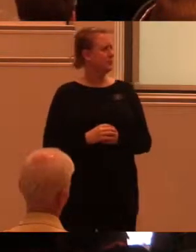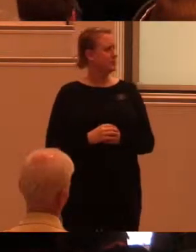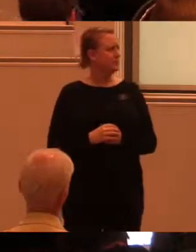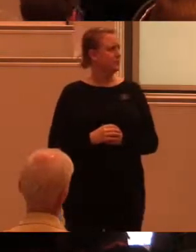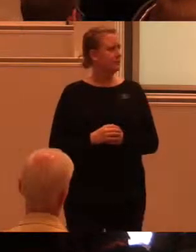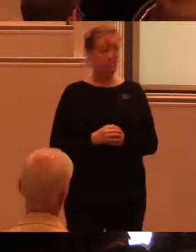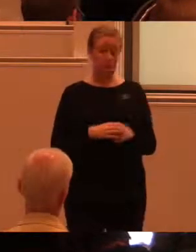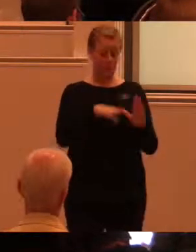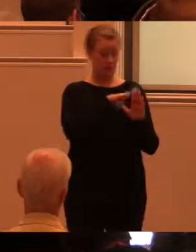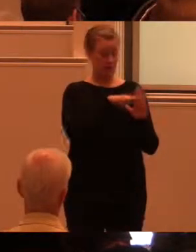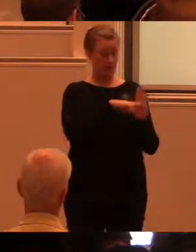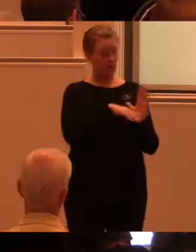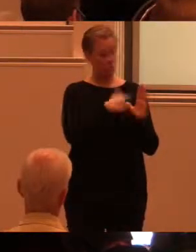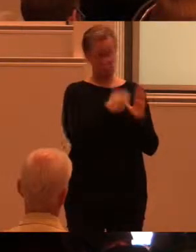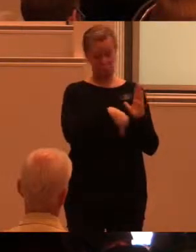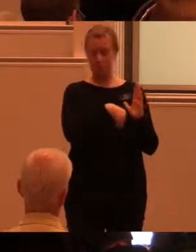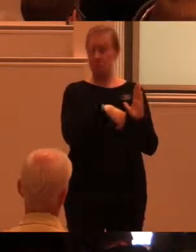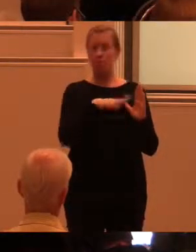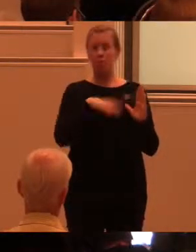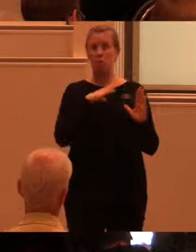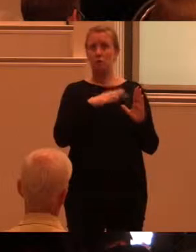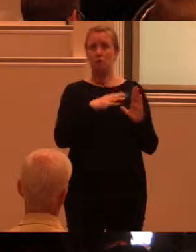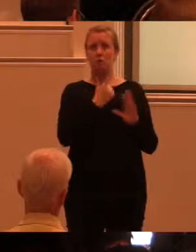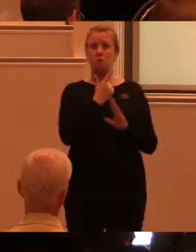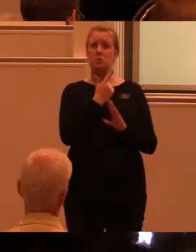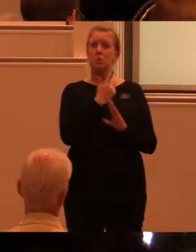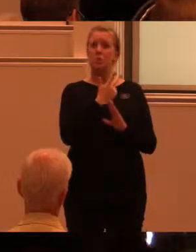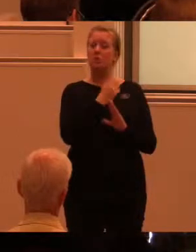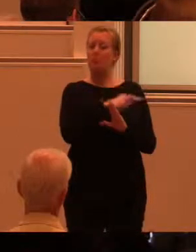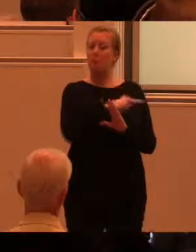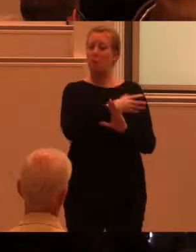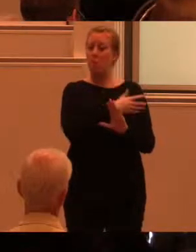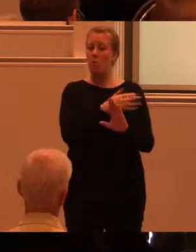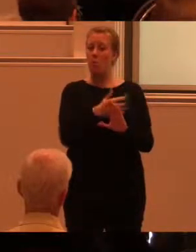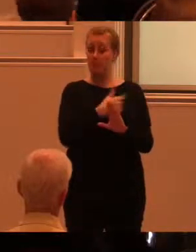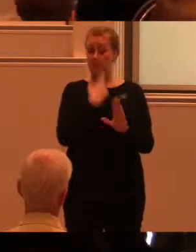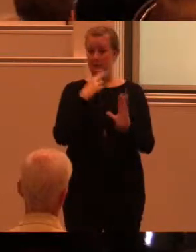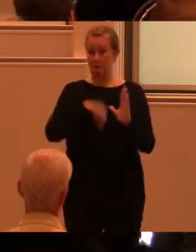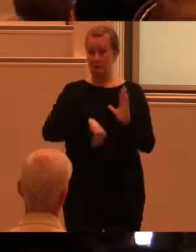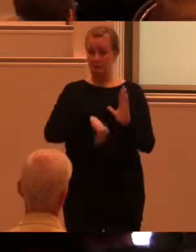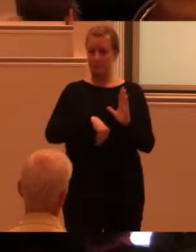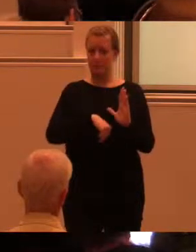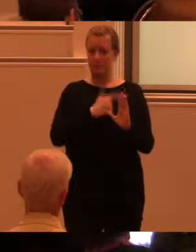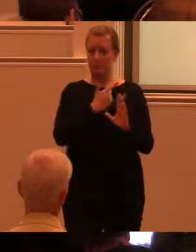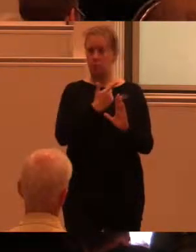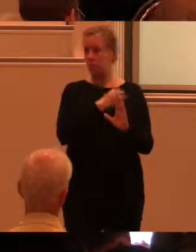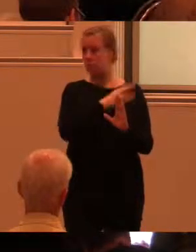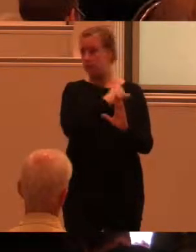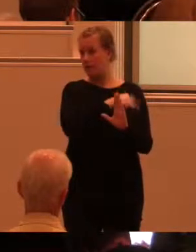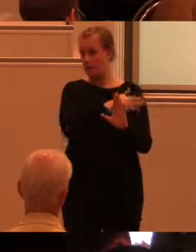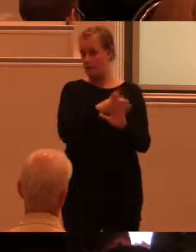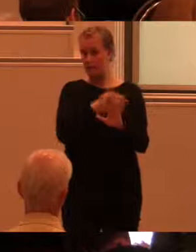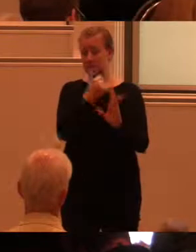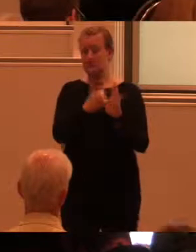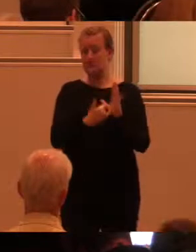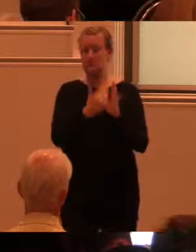Konventionen har ju nu funnits i 7-8 år i Sverige. var 7-8 år sedan Sverige skrev under den. Och i den så